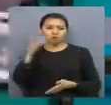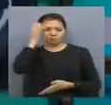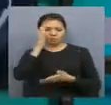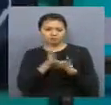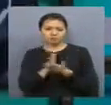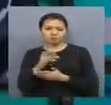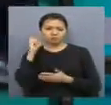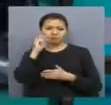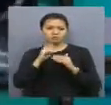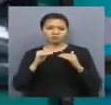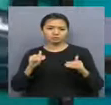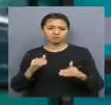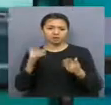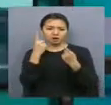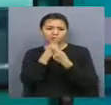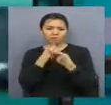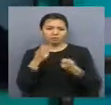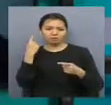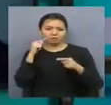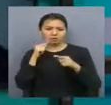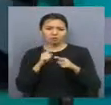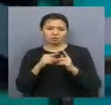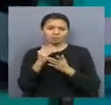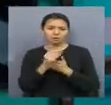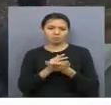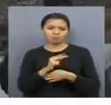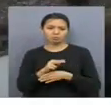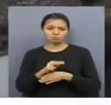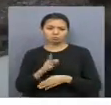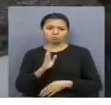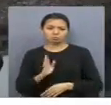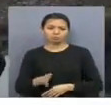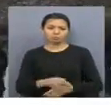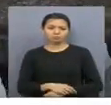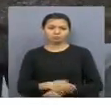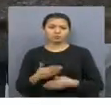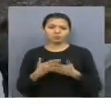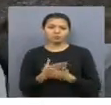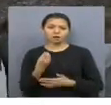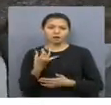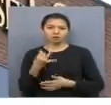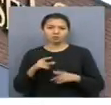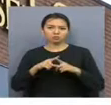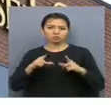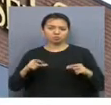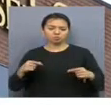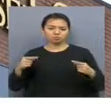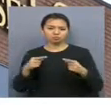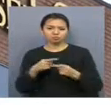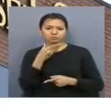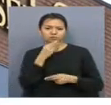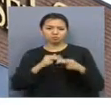ордасы оқушыларды ақпараттық технологиялар бағытында оқытатын болады. Жаңа ғайти мектеблитсі замандалапна сай